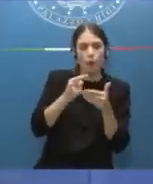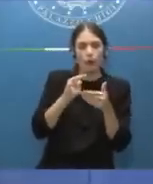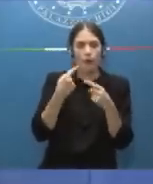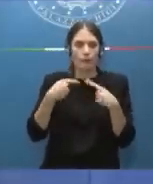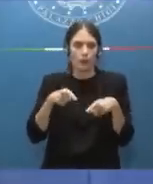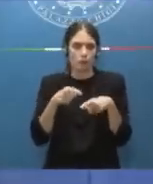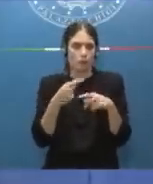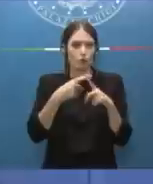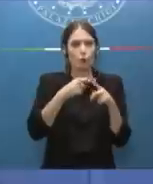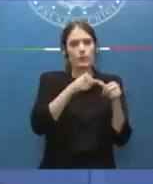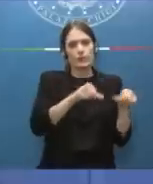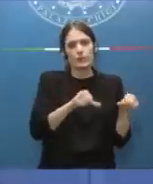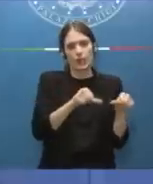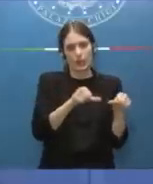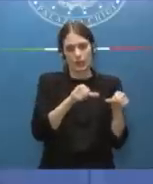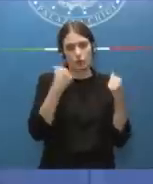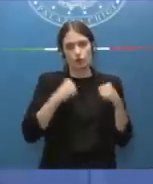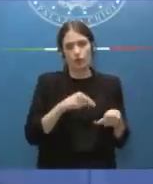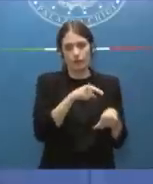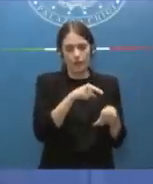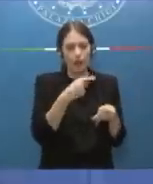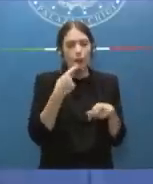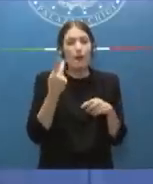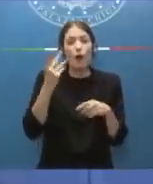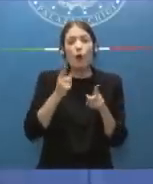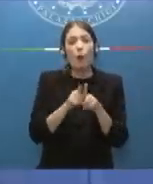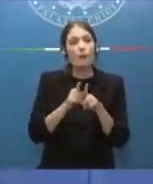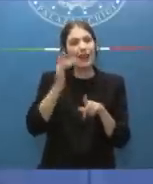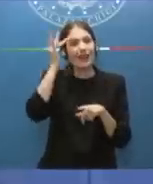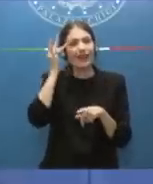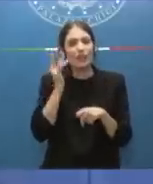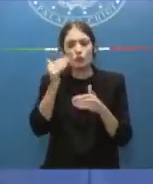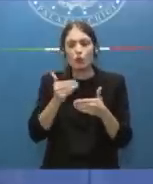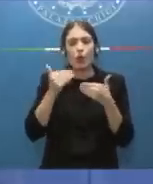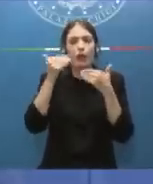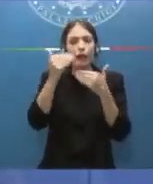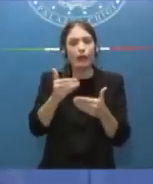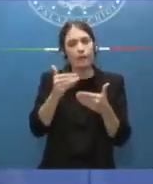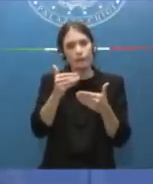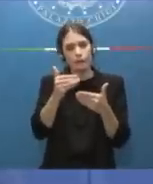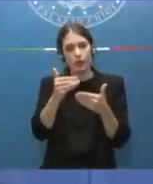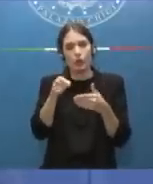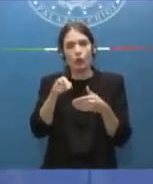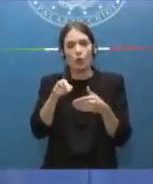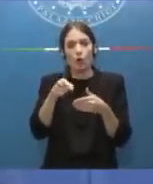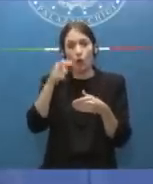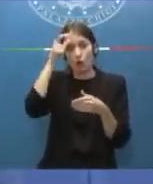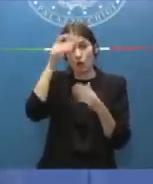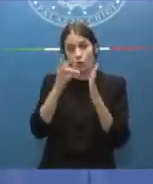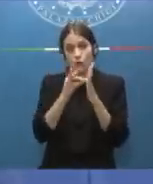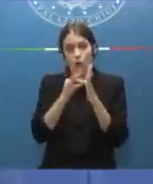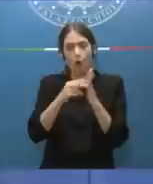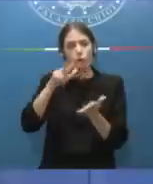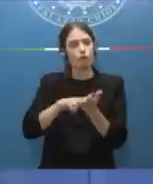non c'è alcuna alcun rischio per questo rinvio dell'entrata in vigore di questa norma che